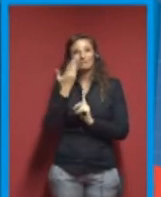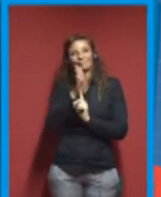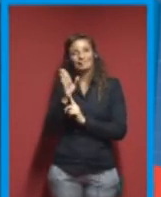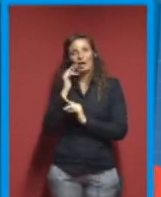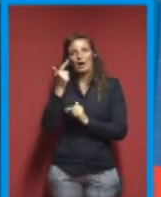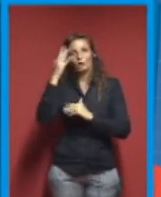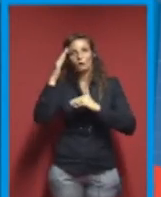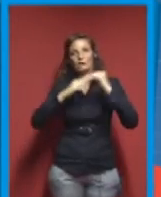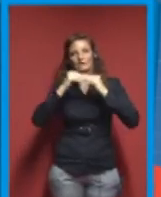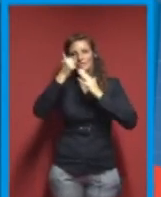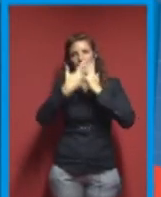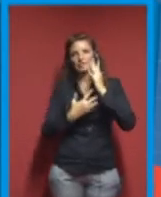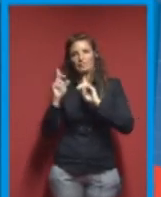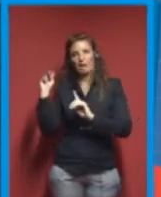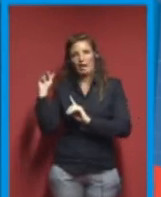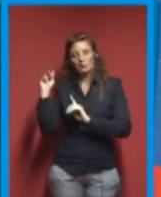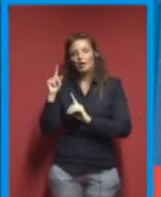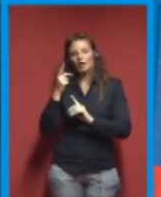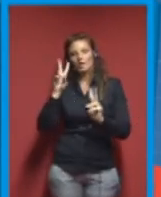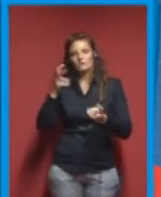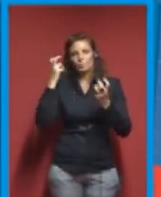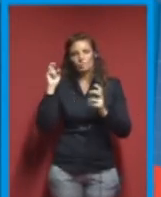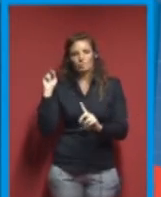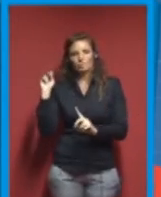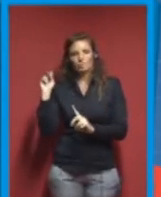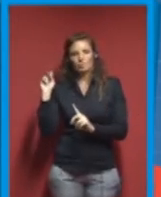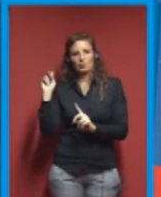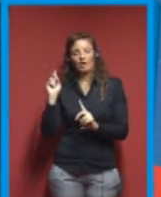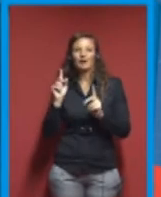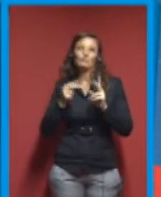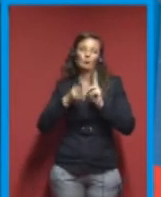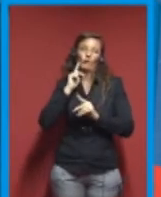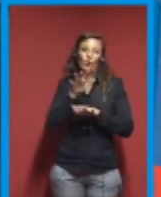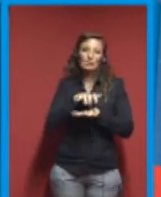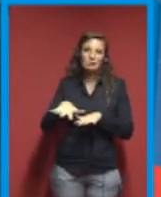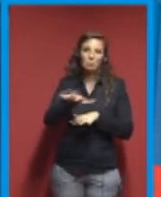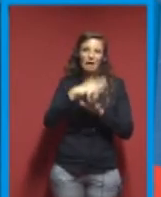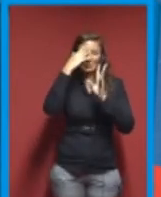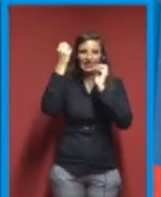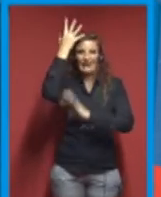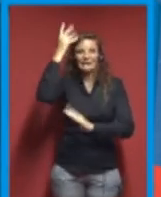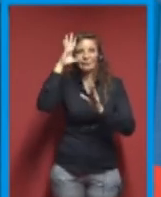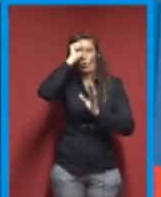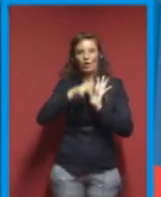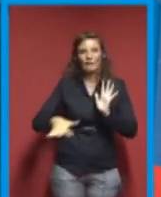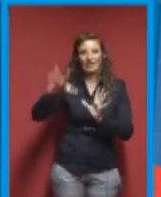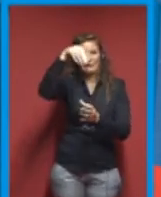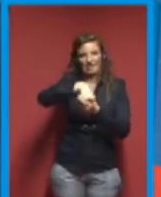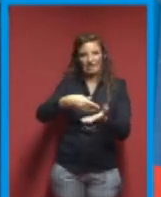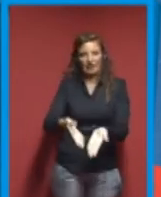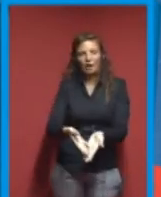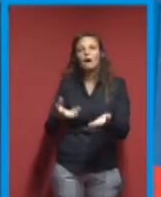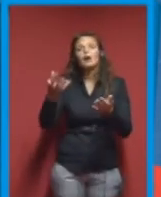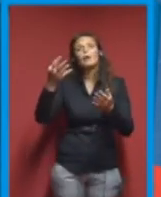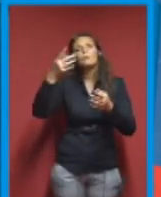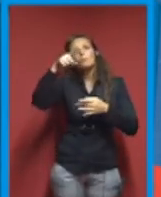che vengono usati soprattutto negli spazi creativi dell'università e anche in